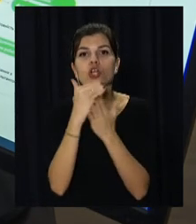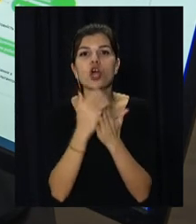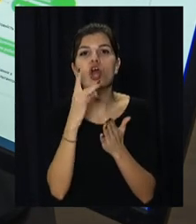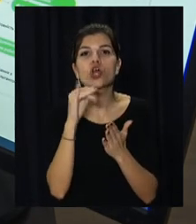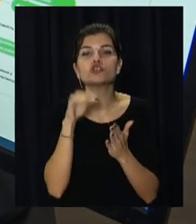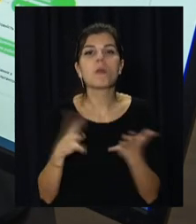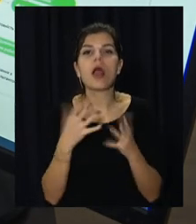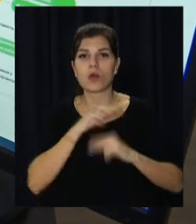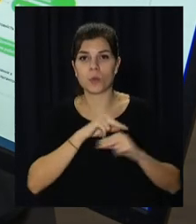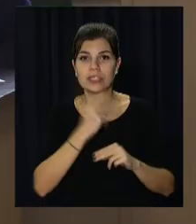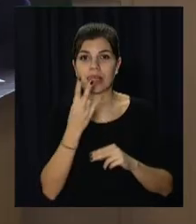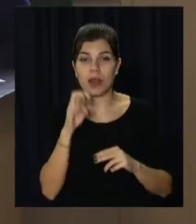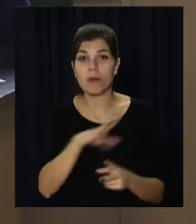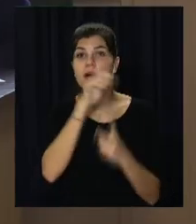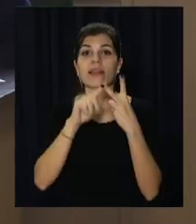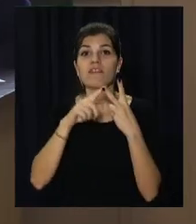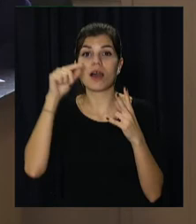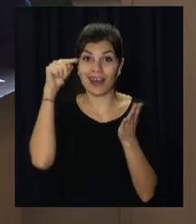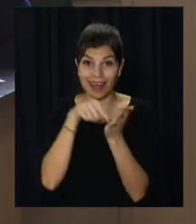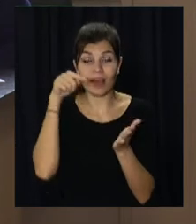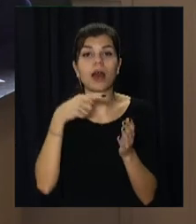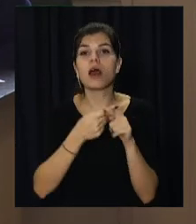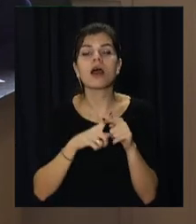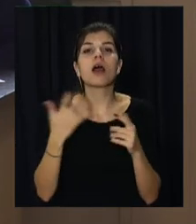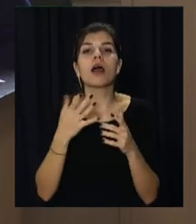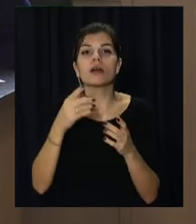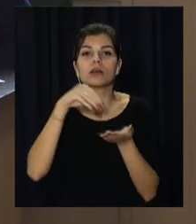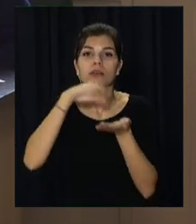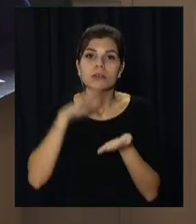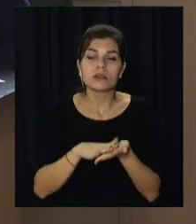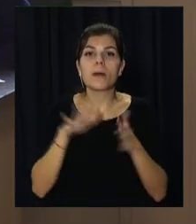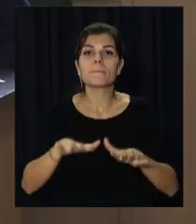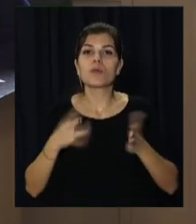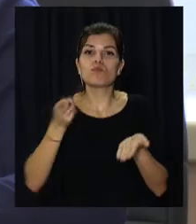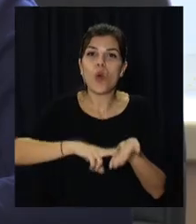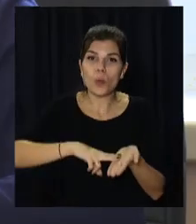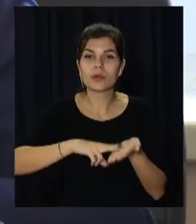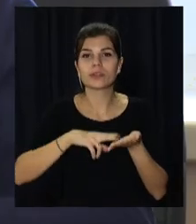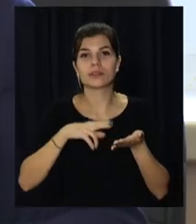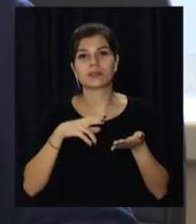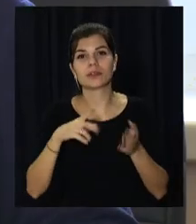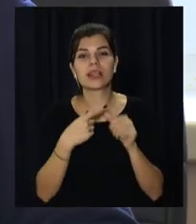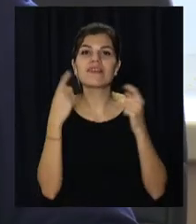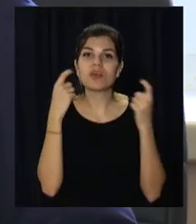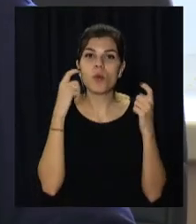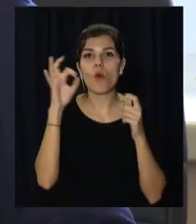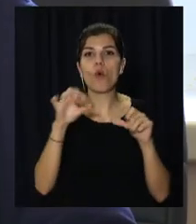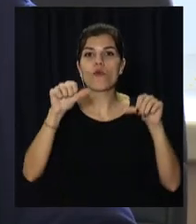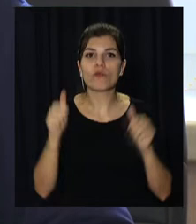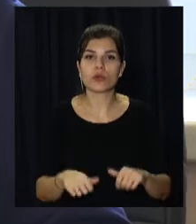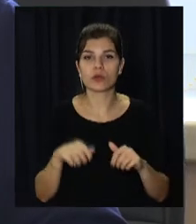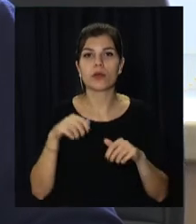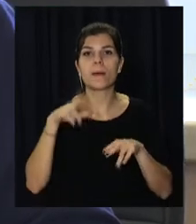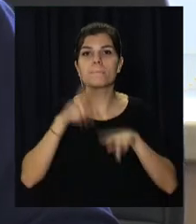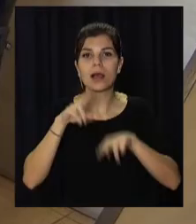оформлення біометричних паспортів. У контакт-центрі щодня працюють два консультанти. Один консультує з більш ніж чотирьох сотень послуг, які